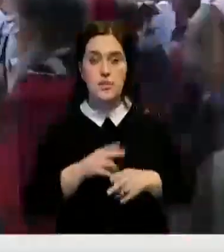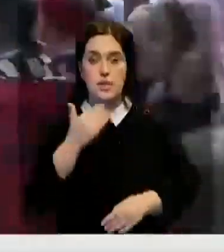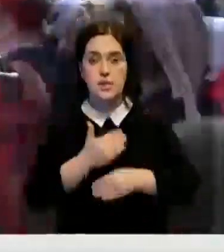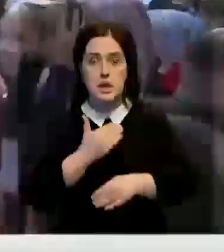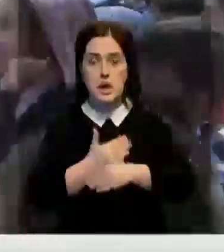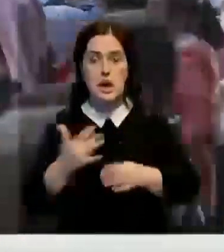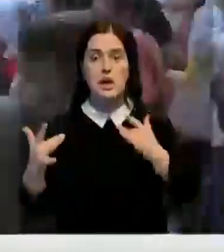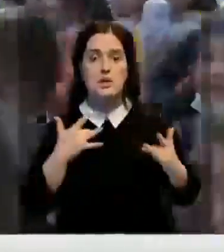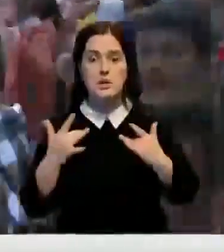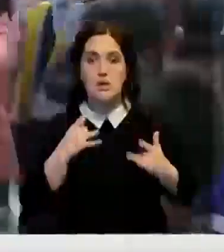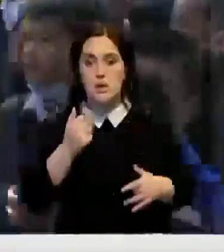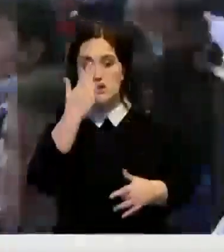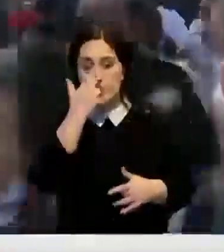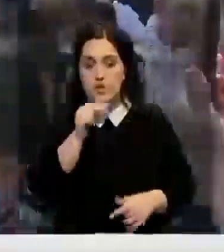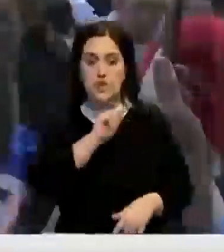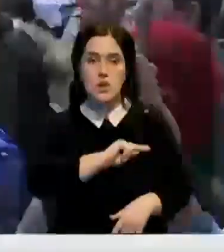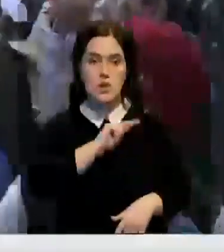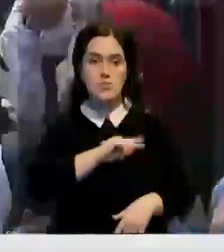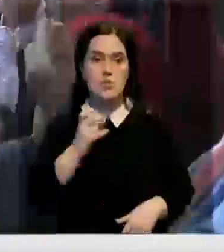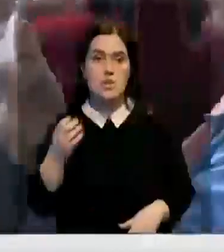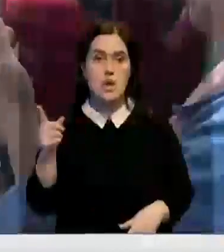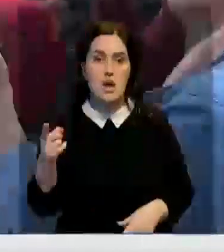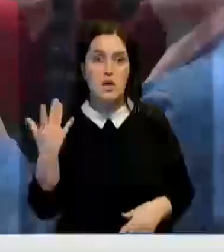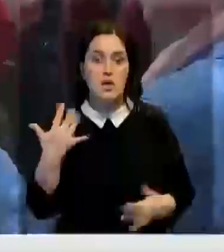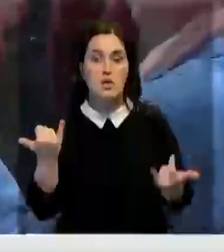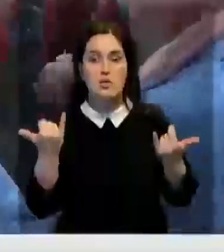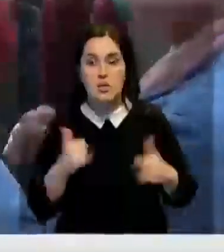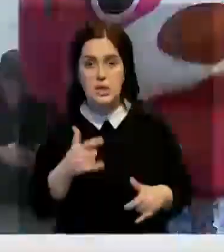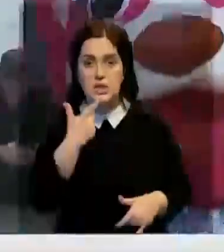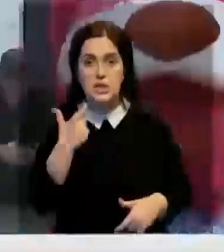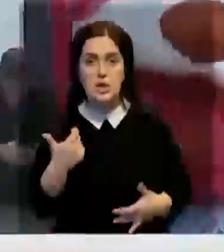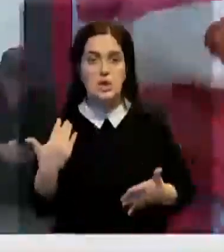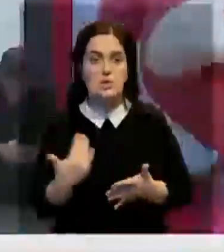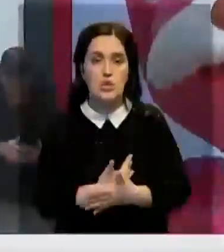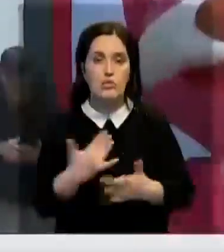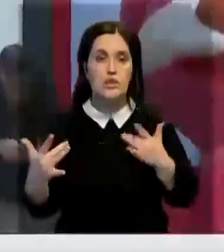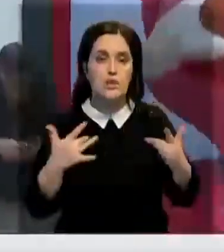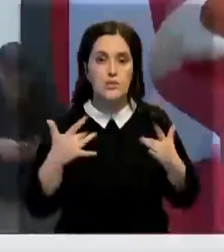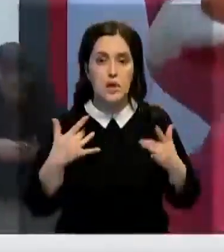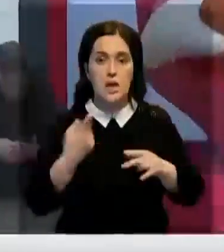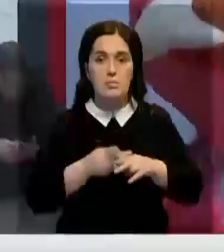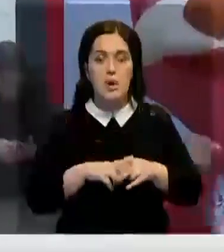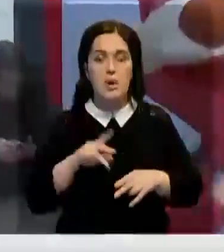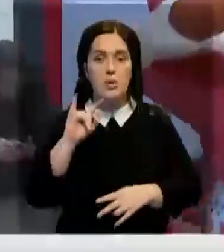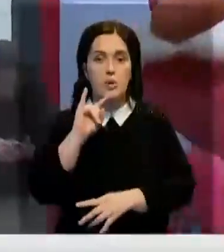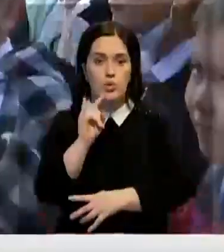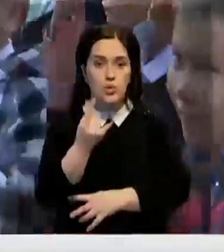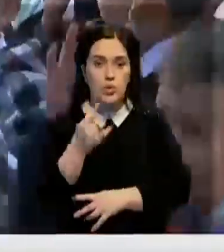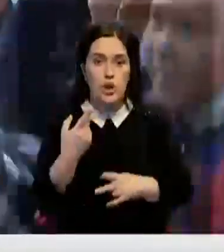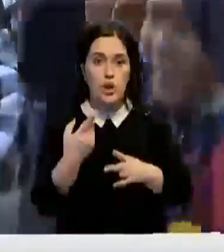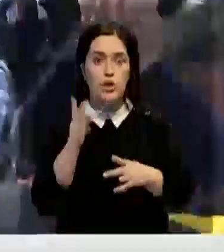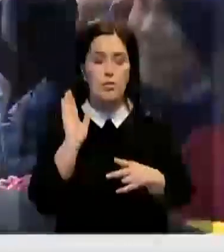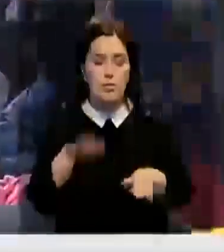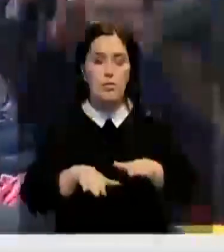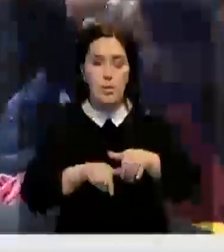актеры вернулись на привычную работу. Надо вновь удивлять зрителя и готовиться к новым спектаклям. К слову, кукольный парад теперь в мегаполисе